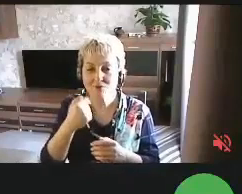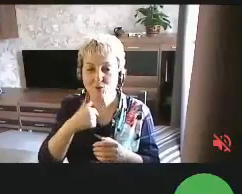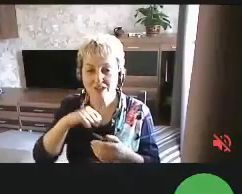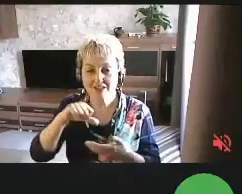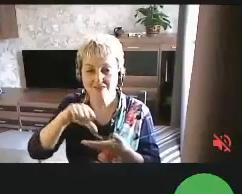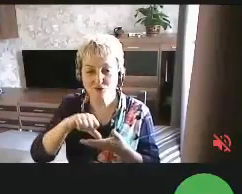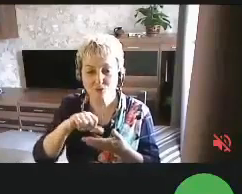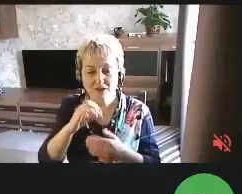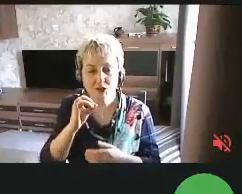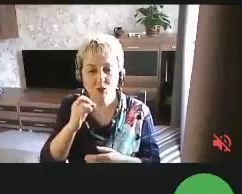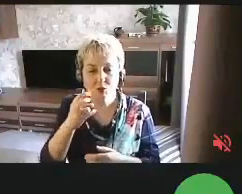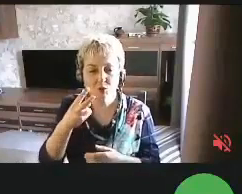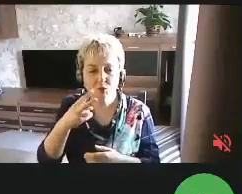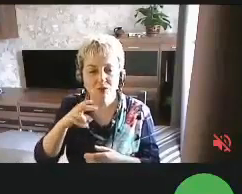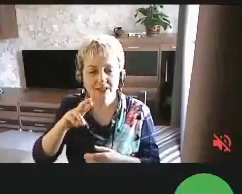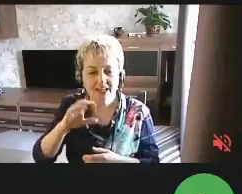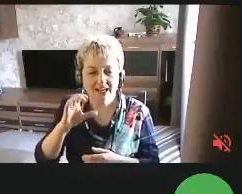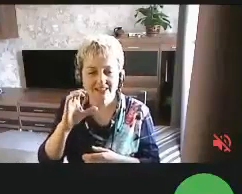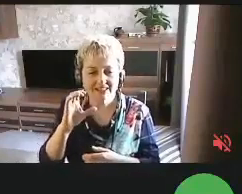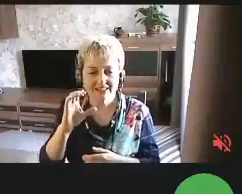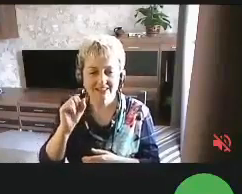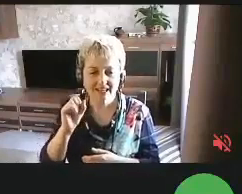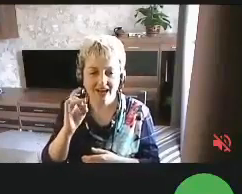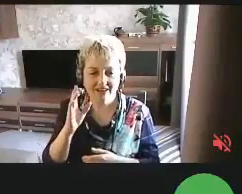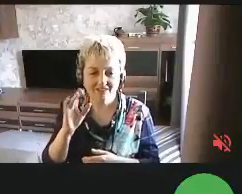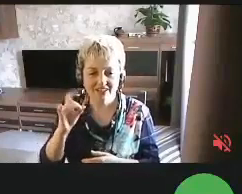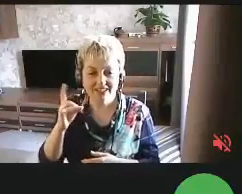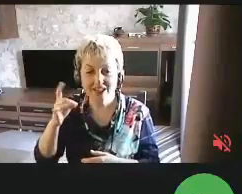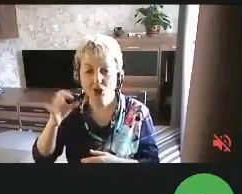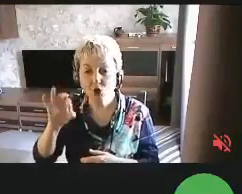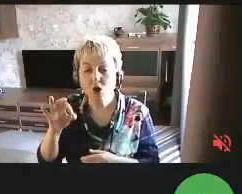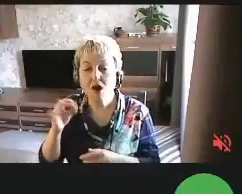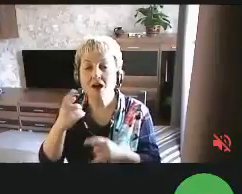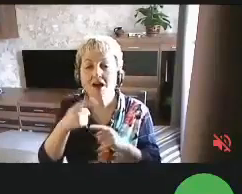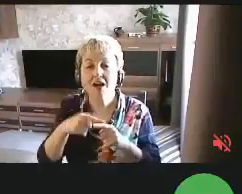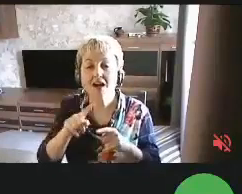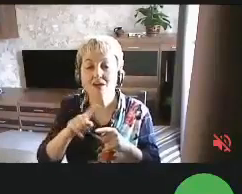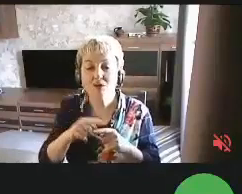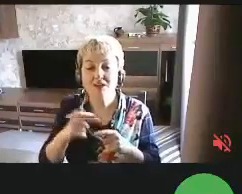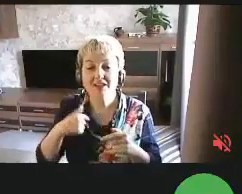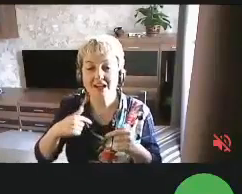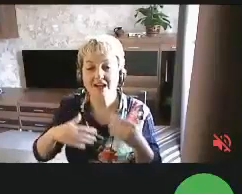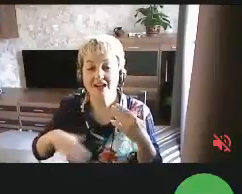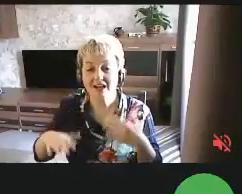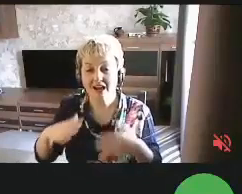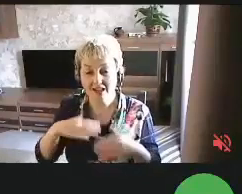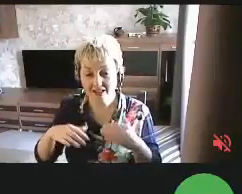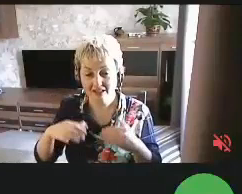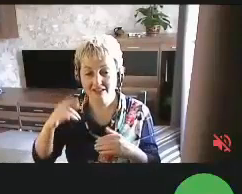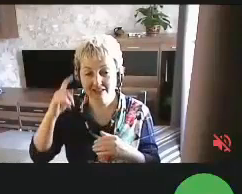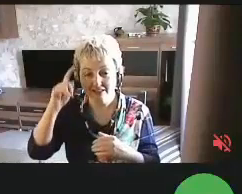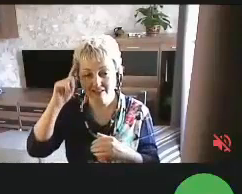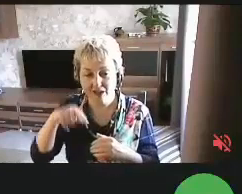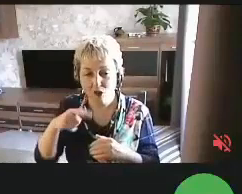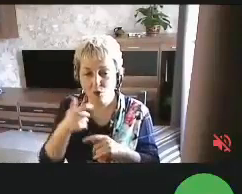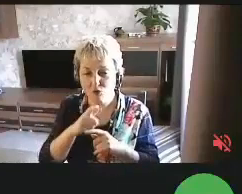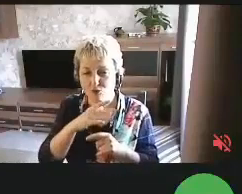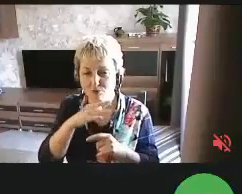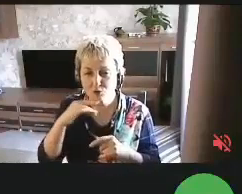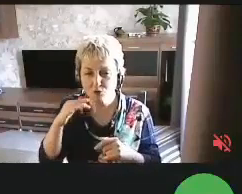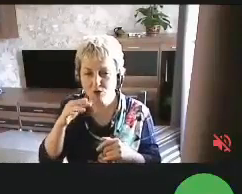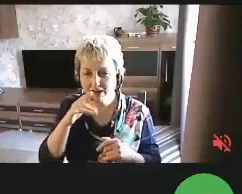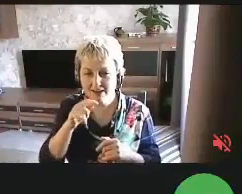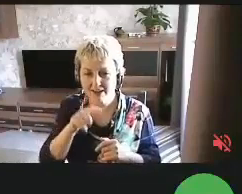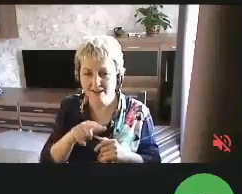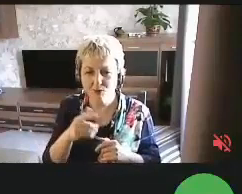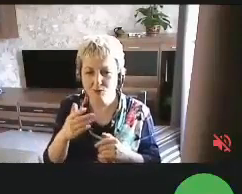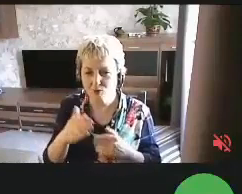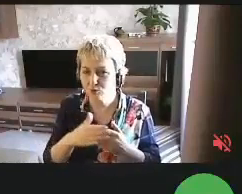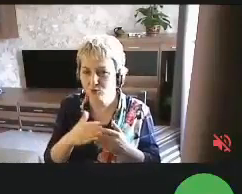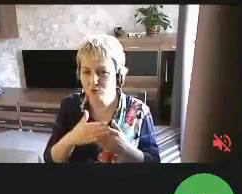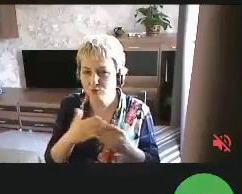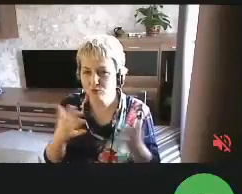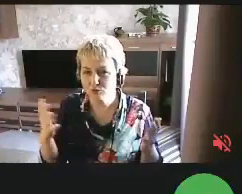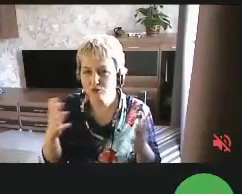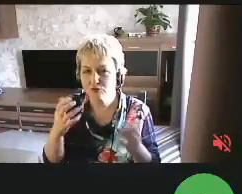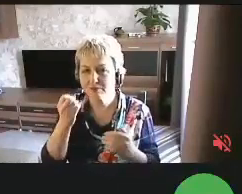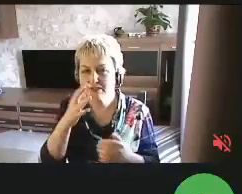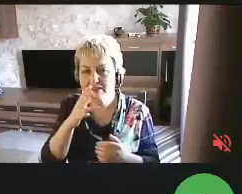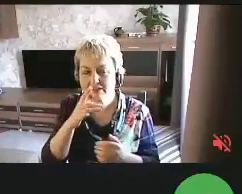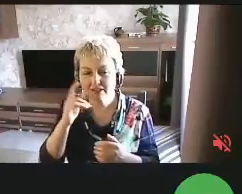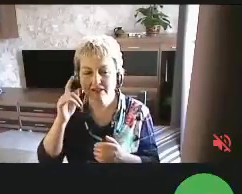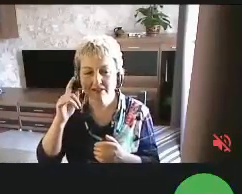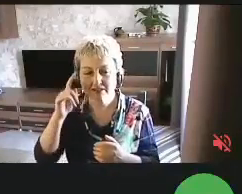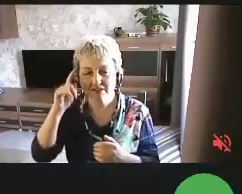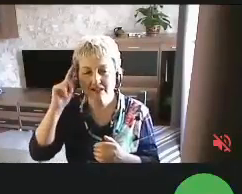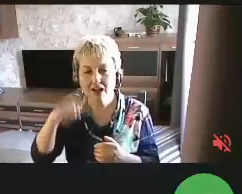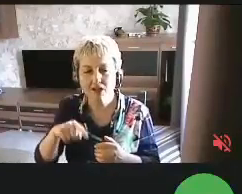выступающий – это Юлия Савера, который я рада знаю очень много лет уже, уже, наверное, больше 15